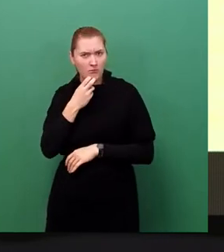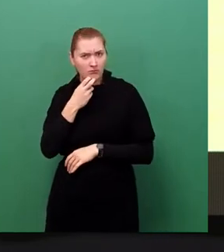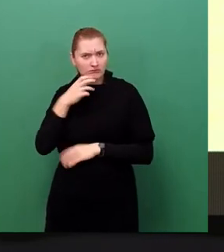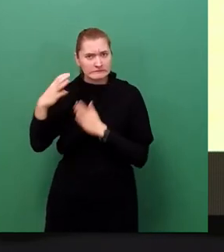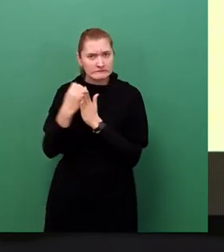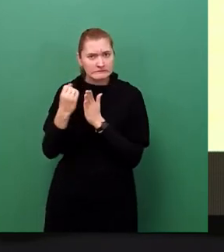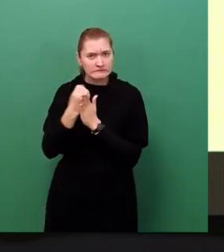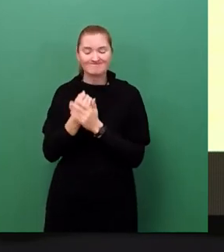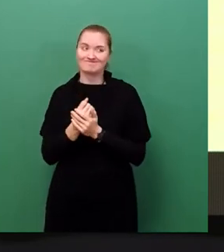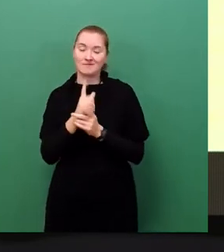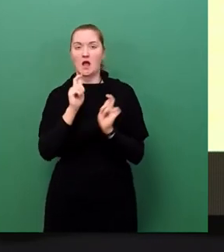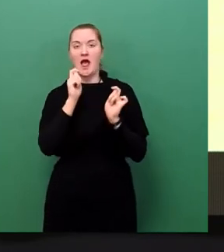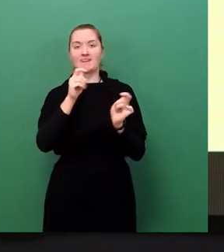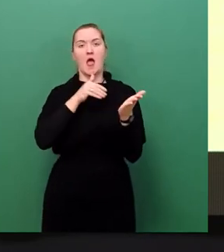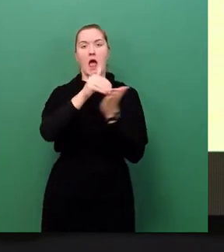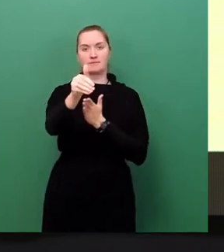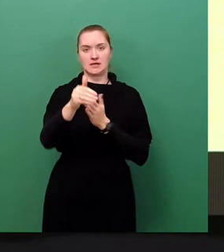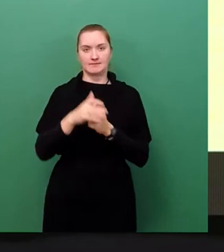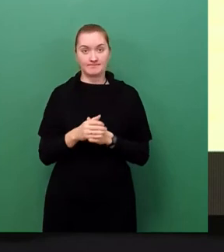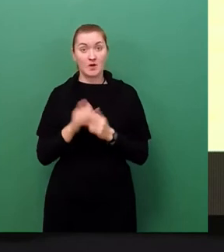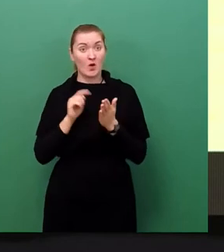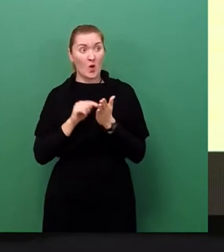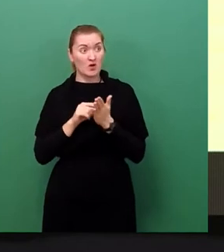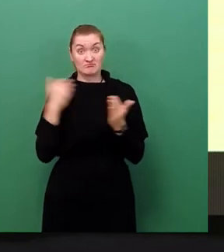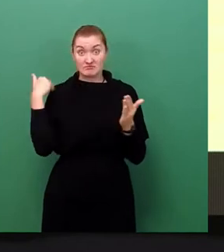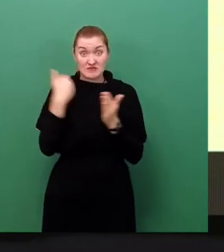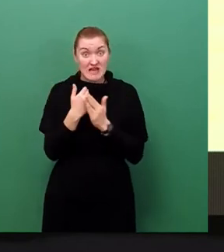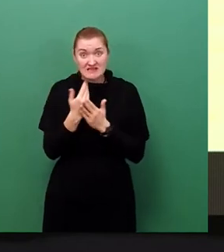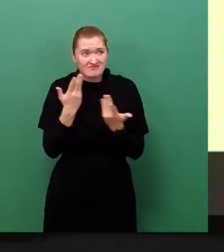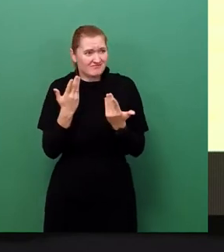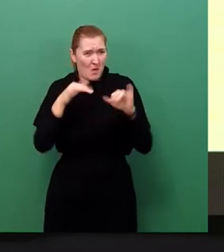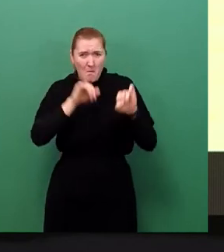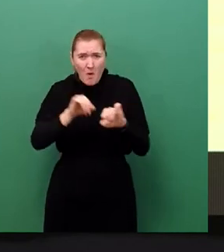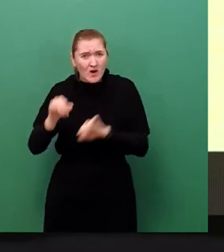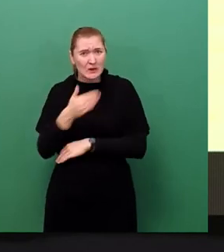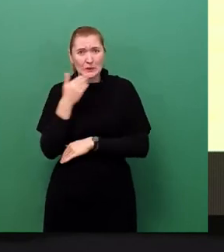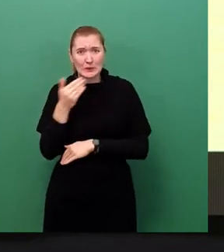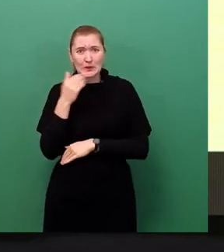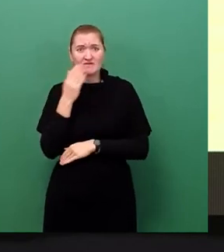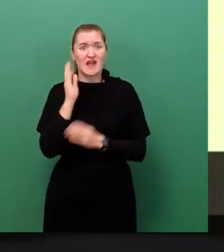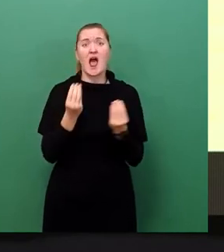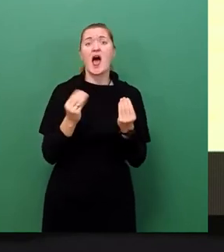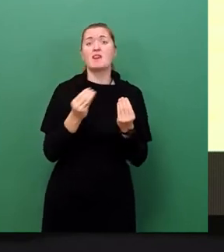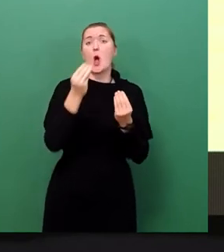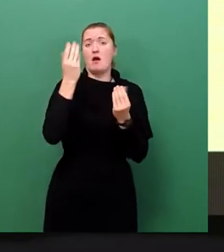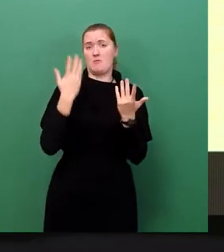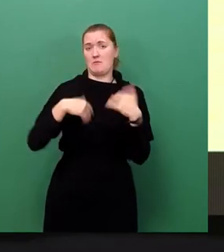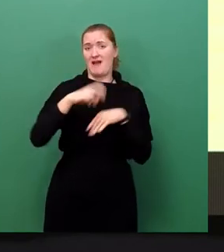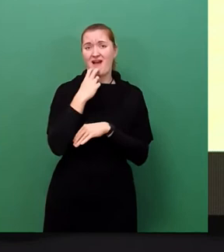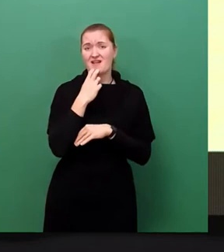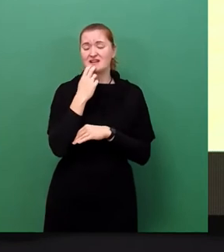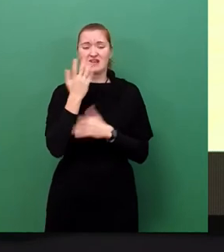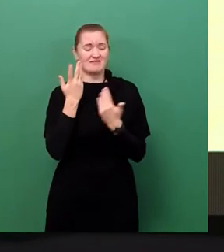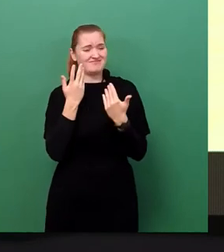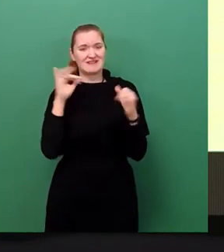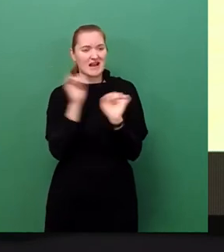und das ist auch gut so, denn weder bestehen derzeit Kapazitäten an erneuerbaren Energien oder Speicherfähigkeiten und Versuchungslücken auszugleichen und vor allem